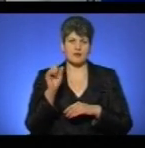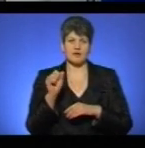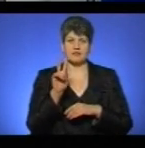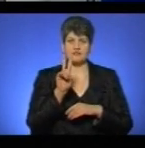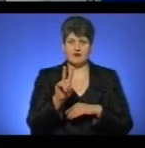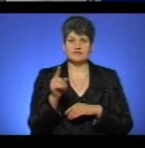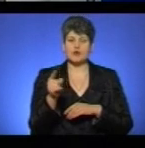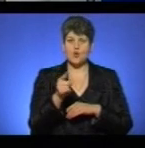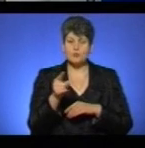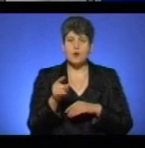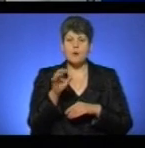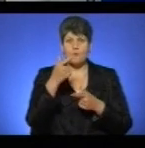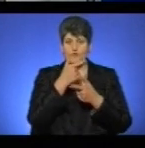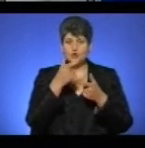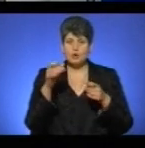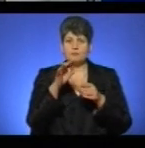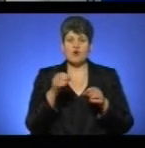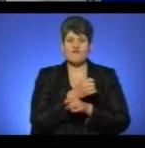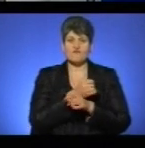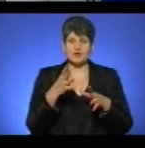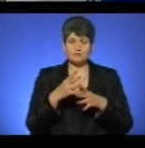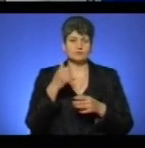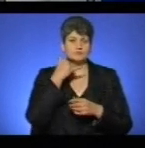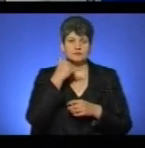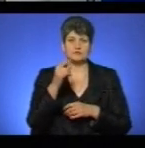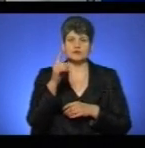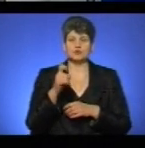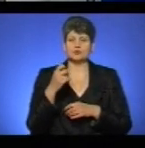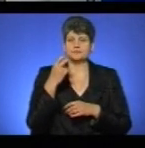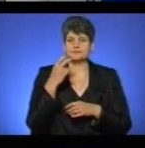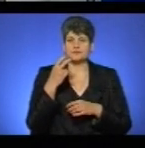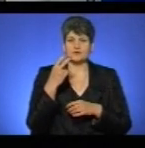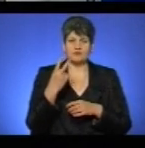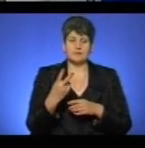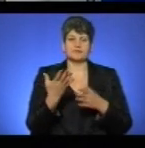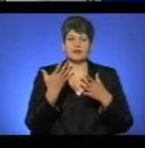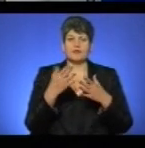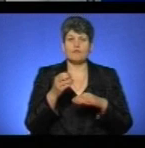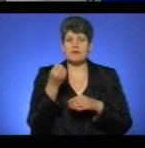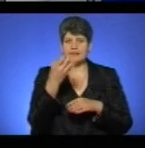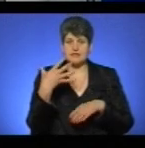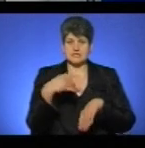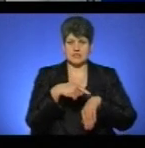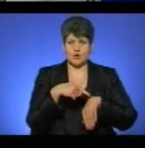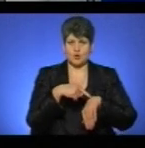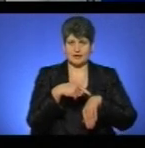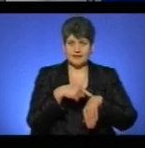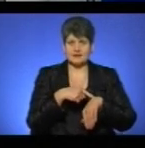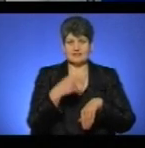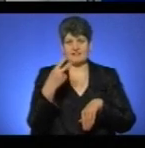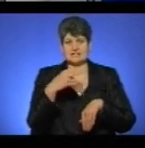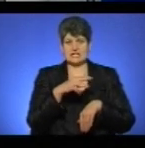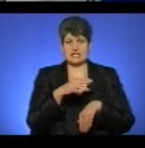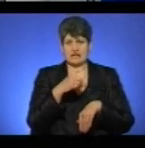Повідомлення про вибух гранати надійшло на лінію обласного управління з питань цивільного захисту населення о 15-й годині 20